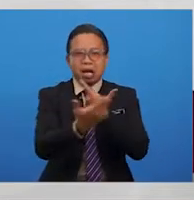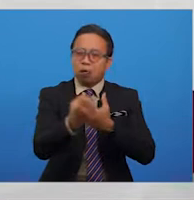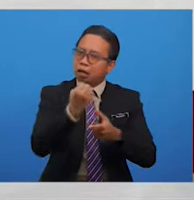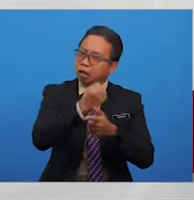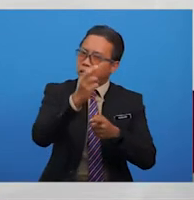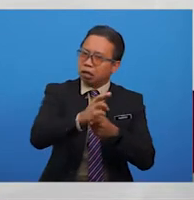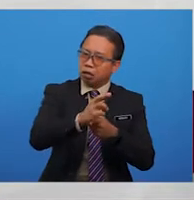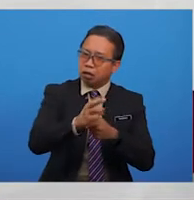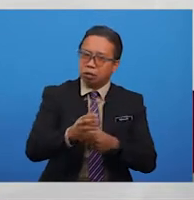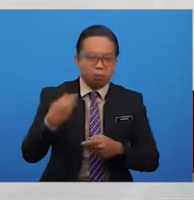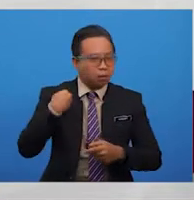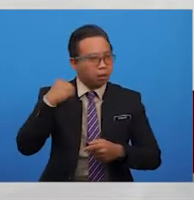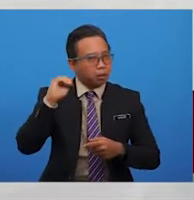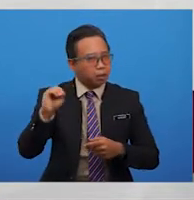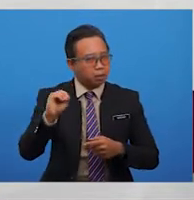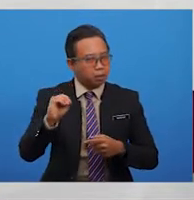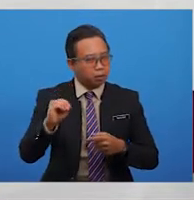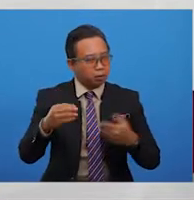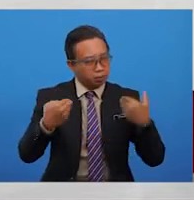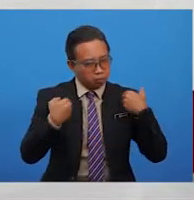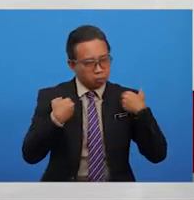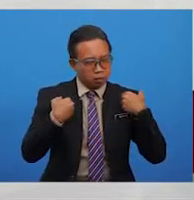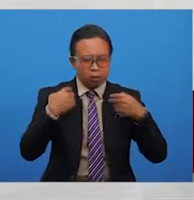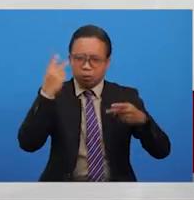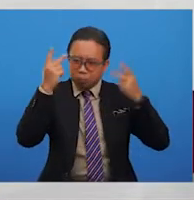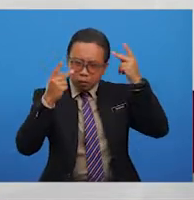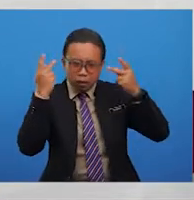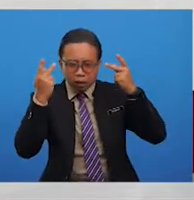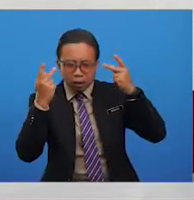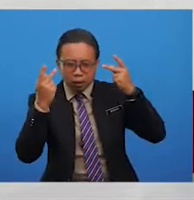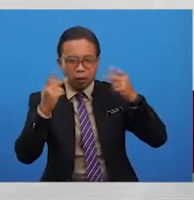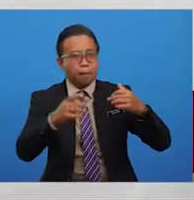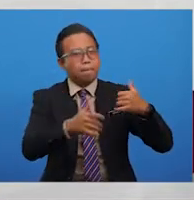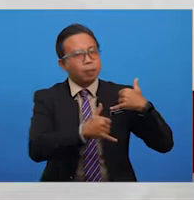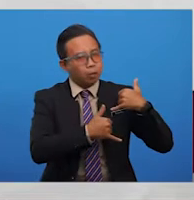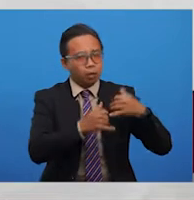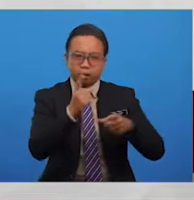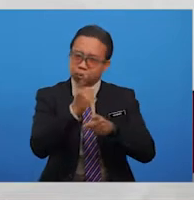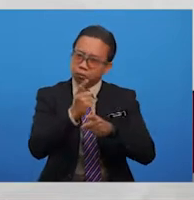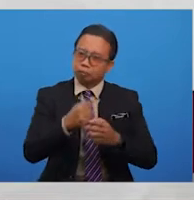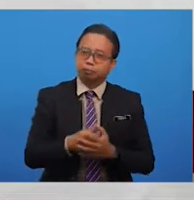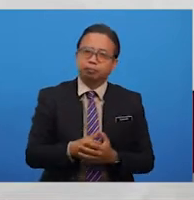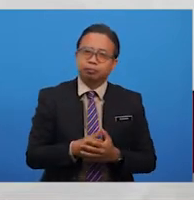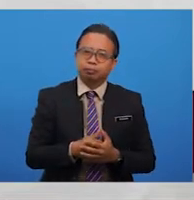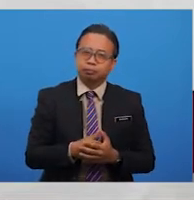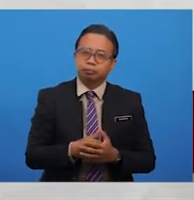mereka menyebabkan timbul pelbagai kekeliruan tentang pahlawan yang sebenar.